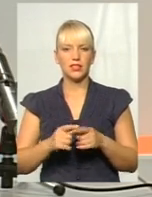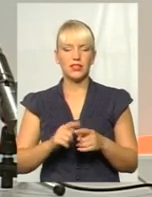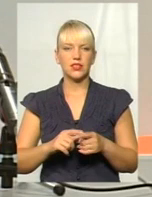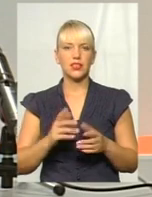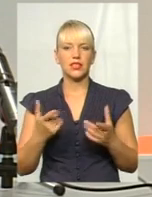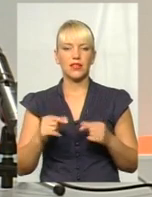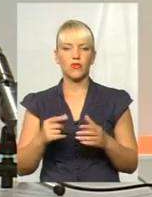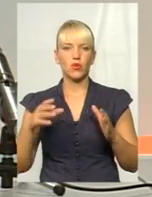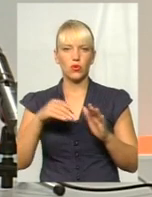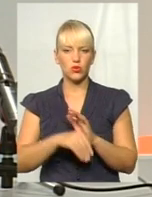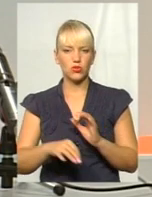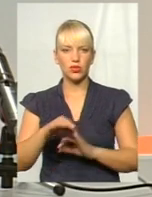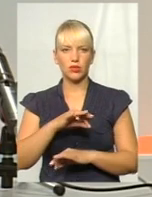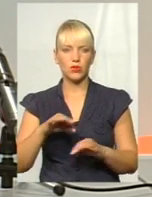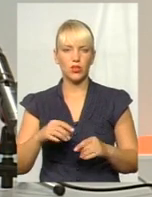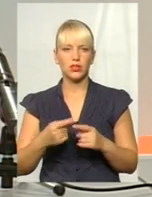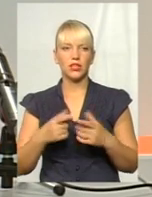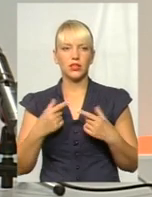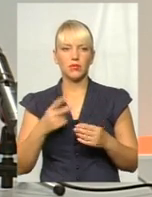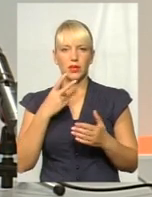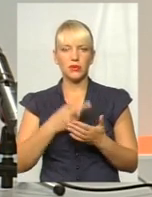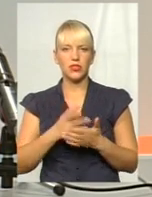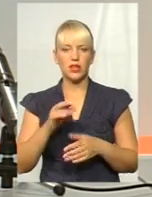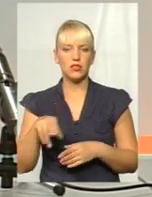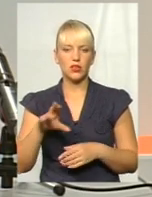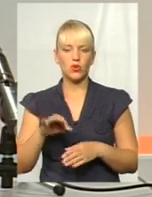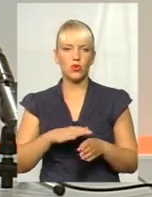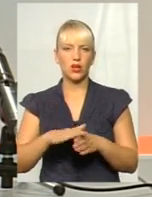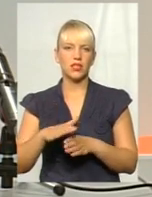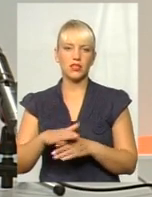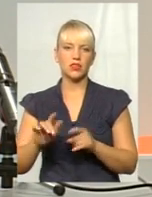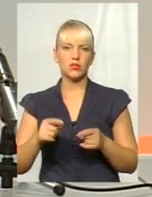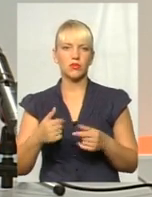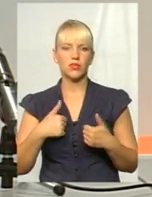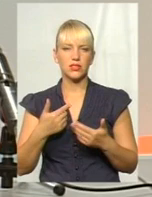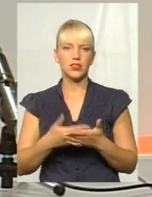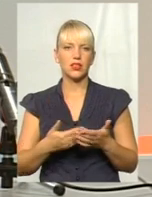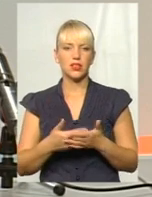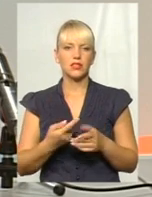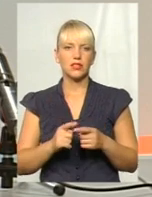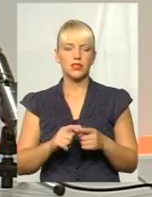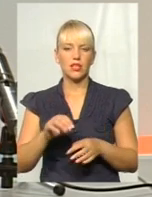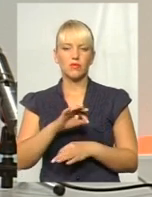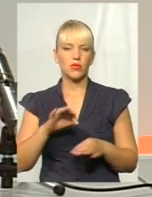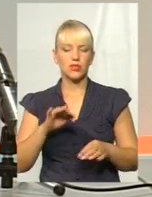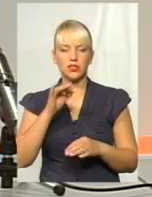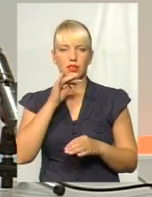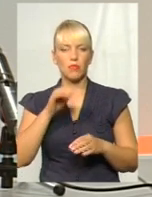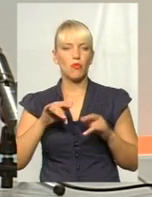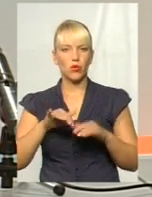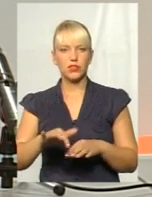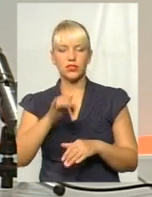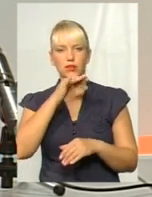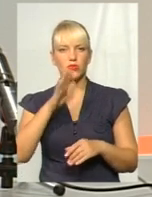проекти, які сьогодні передбачаються до реалізації. Тому мені здається, що цей процес, він не може бути одномоментним.